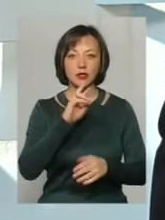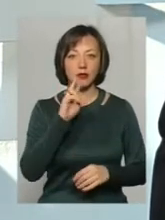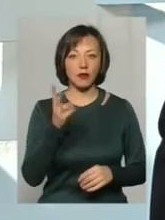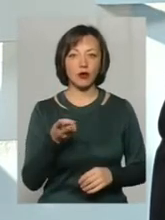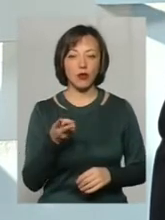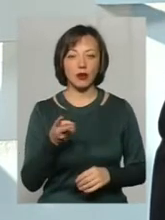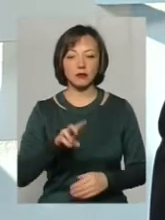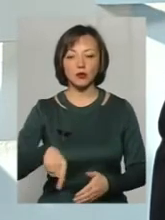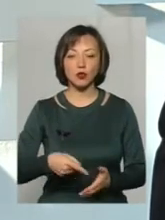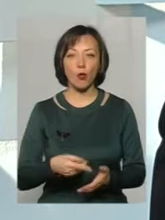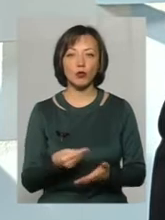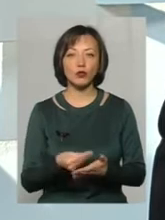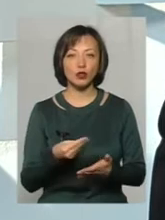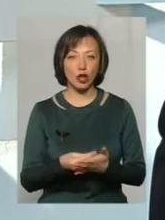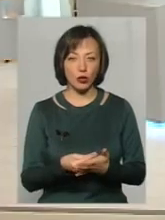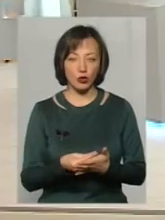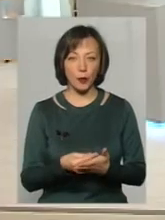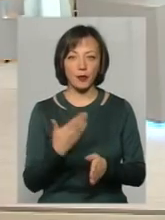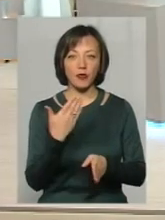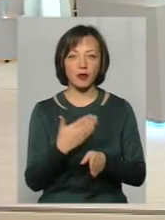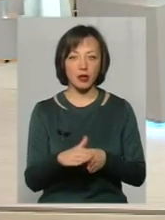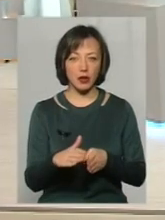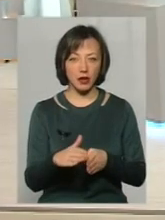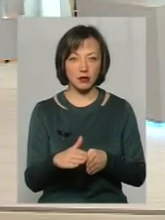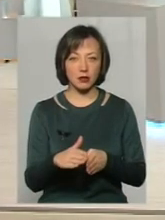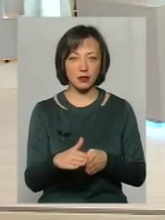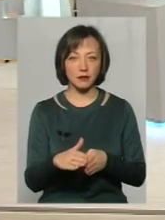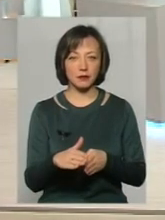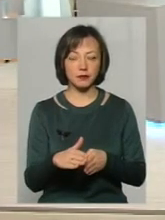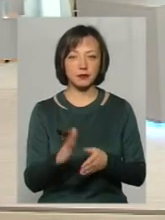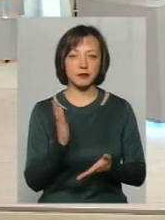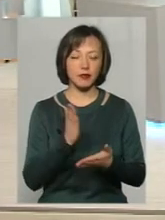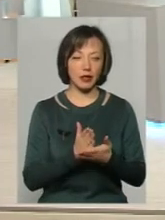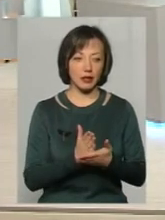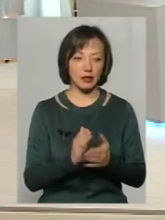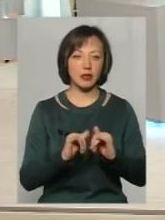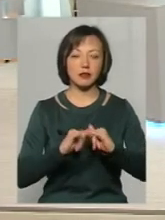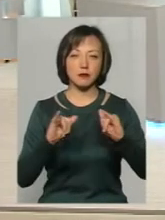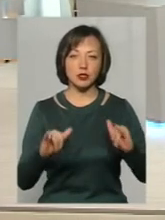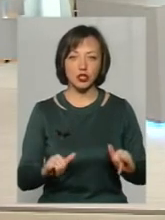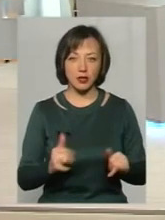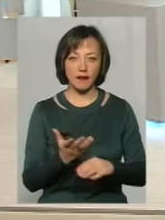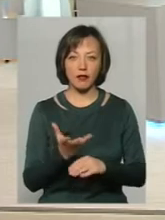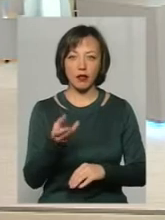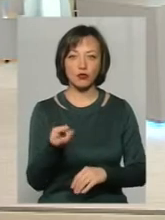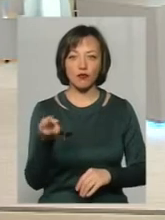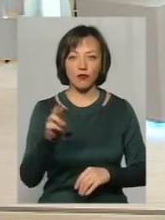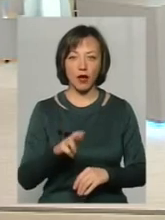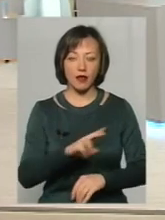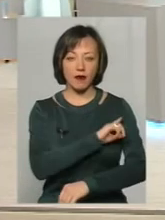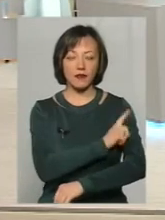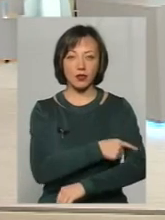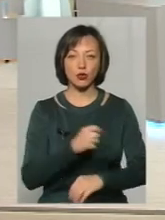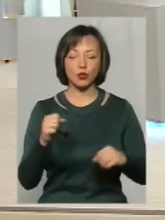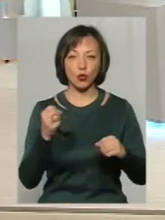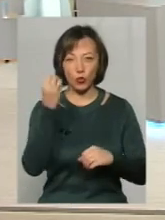з міського бюджету виділяється, скажімо, є збільшення фінансування галузі фізична культура